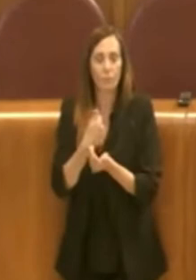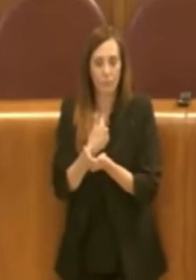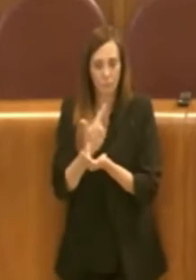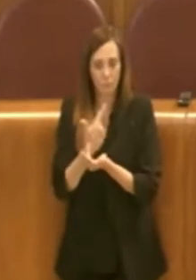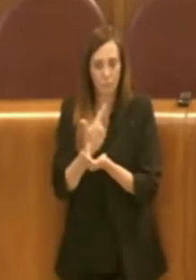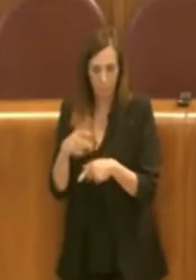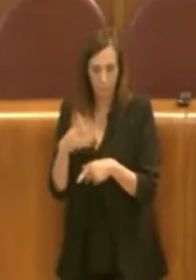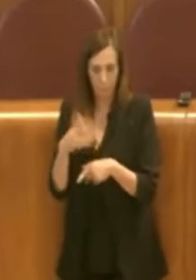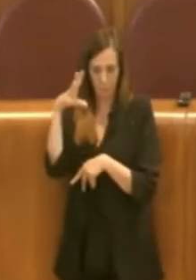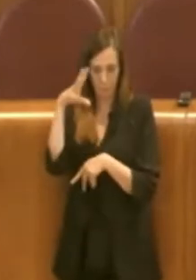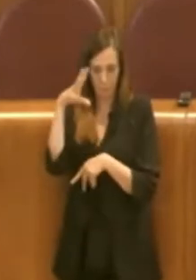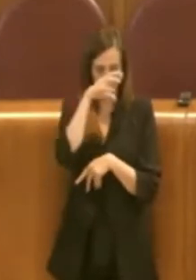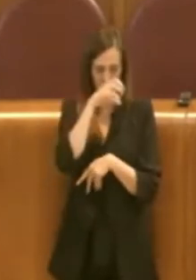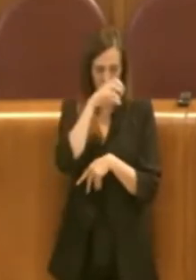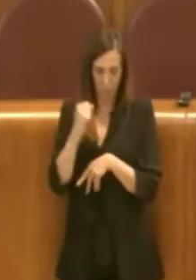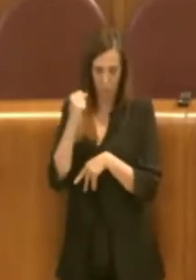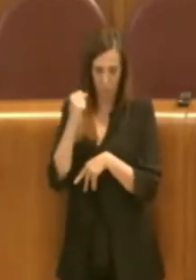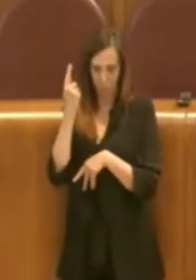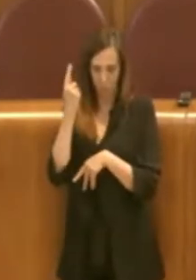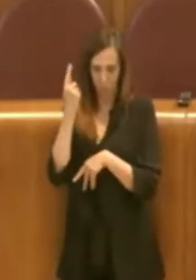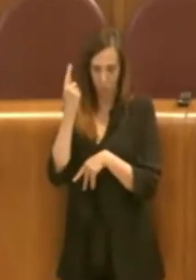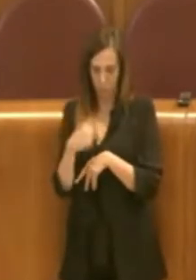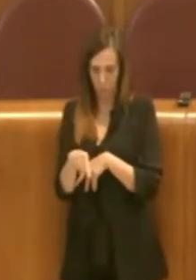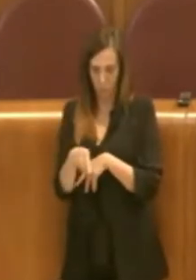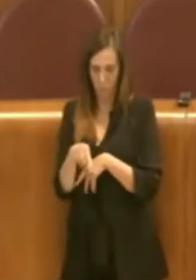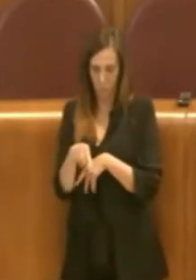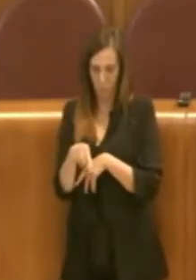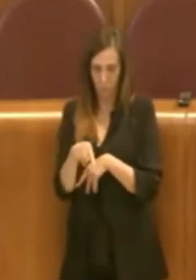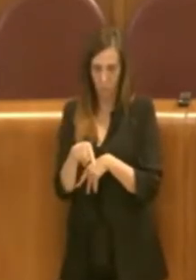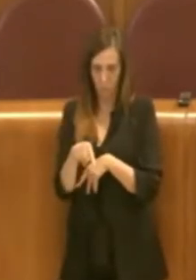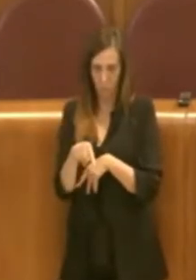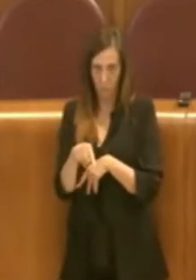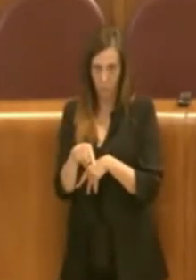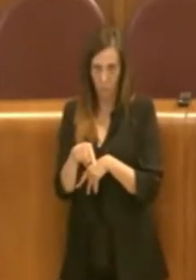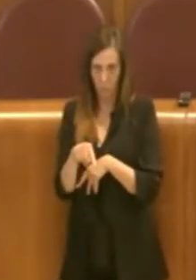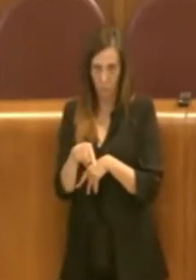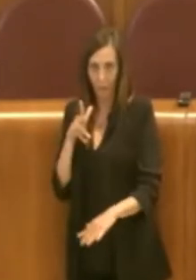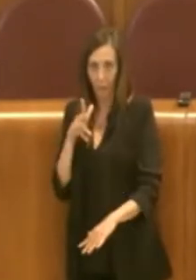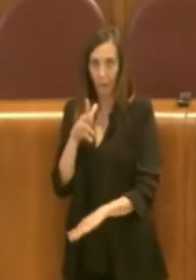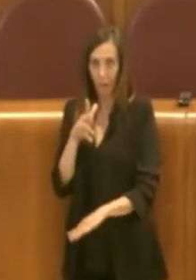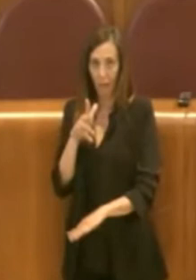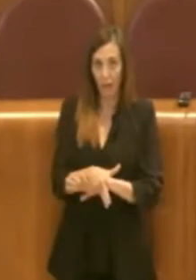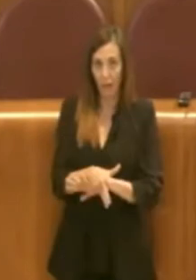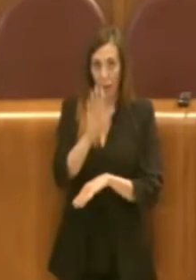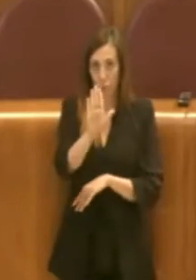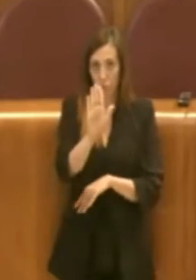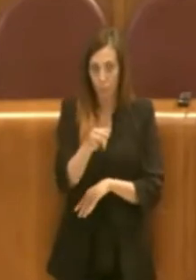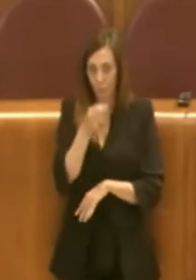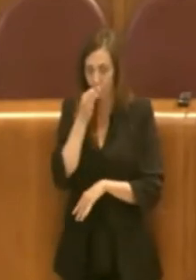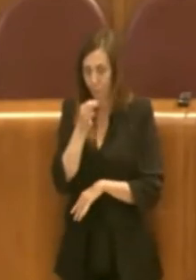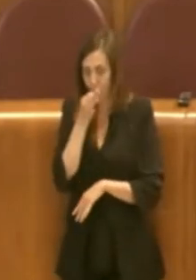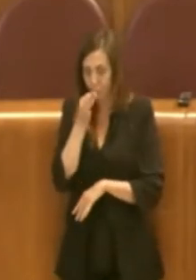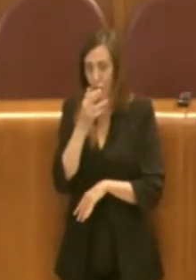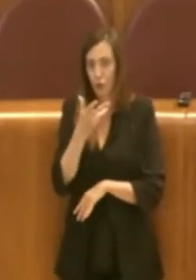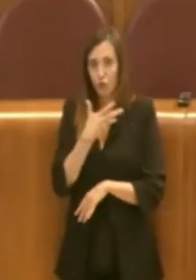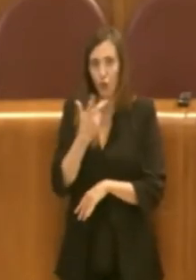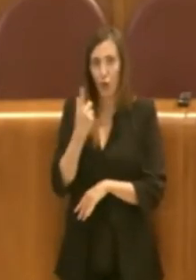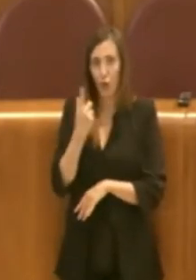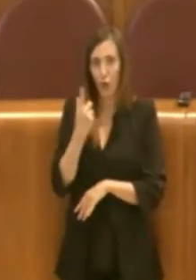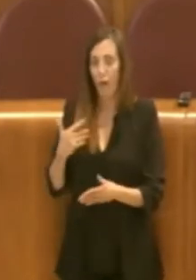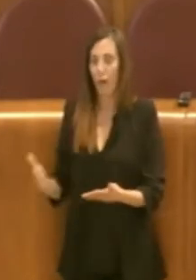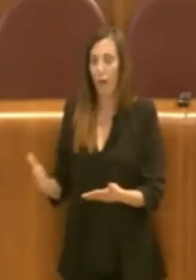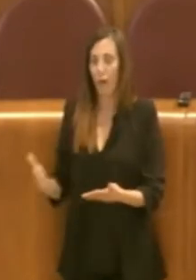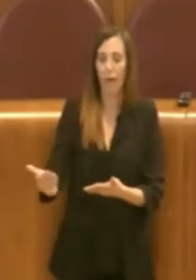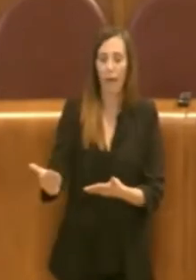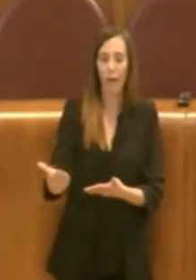almeno da quanto è stato detto nel corso dell'intervento, che c'è una raccolta firme,